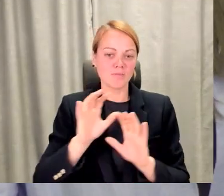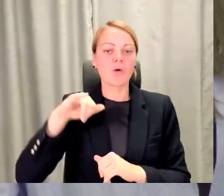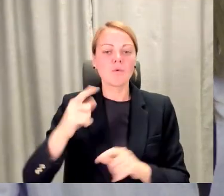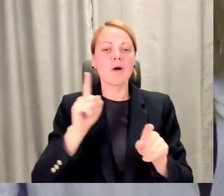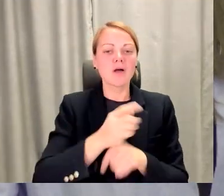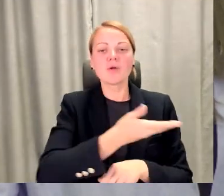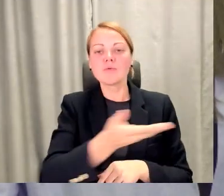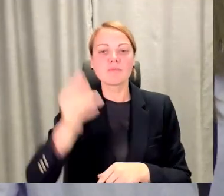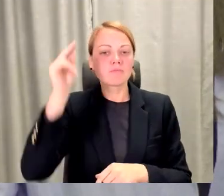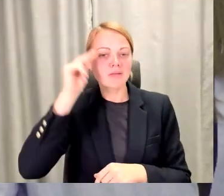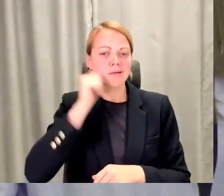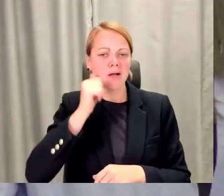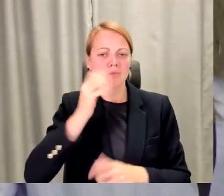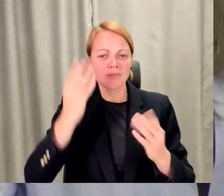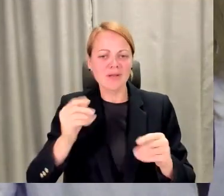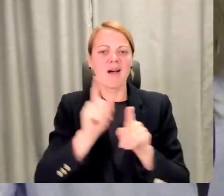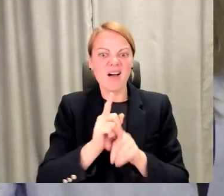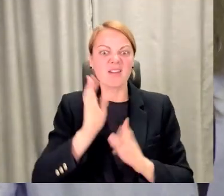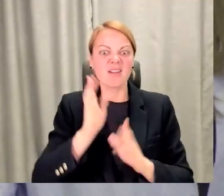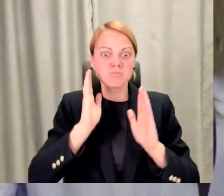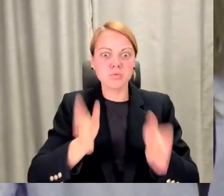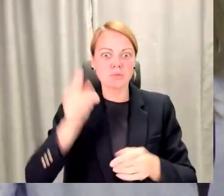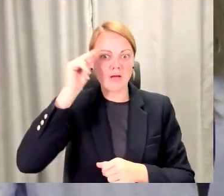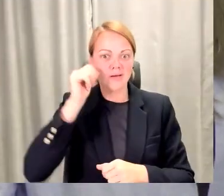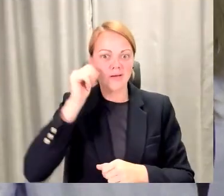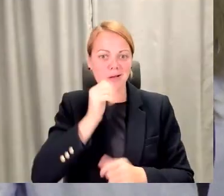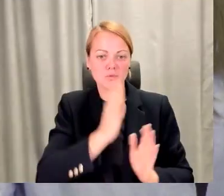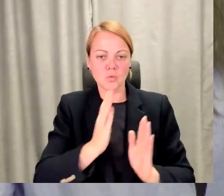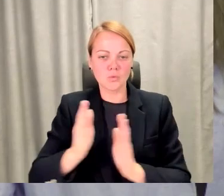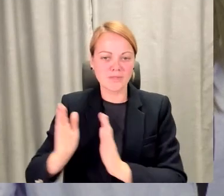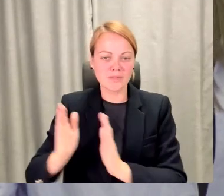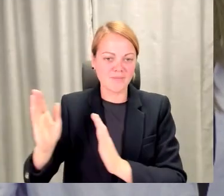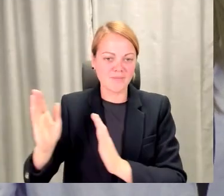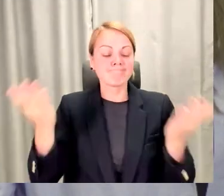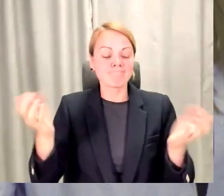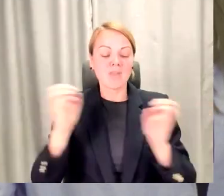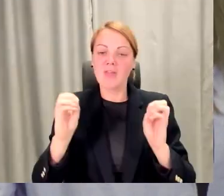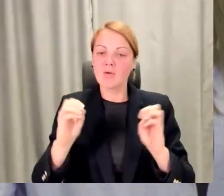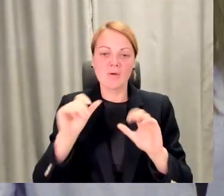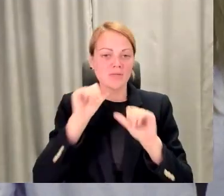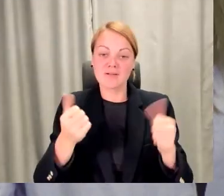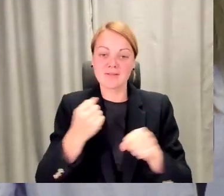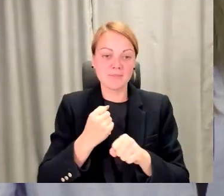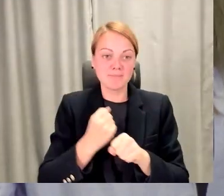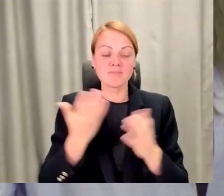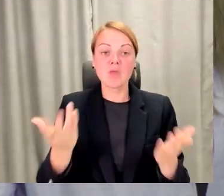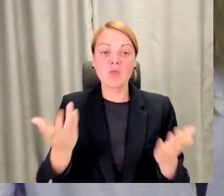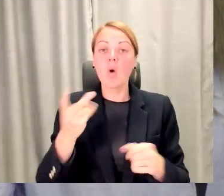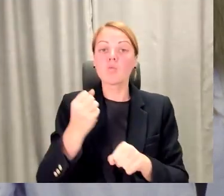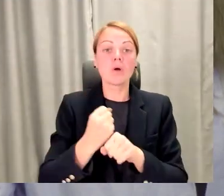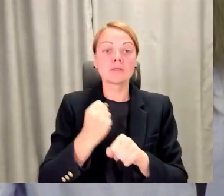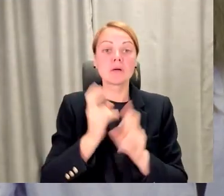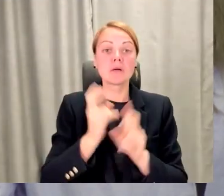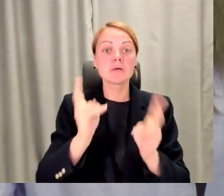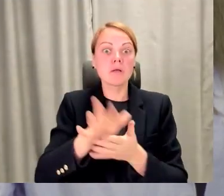Tā aksioma ir un tur neko nevar darīt. Ko darīt? Kā dzīvot tālāk darba dzīvē, personīgajā dzīvē, lai tā būtu